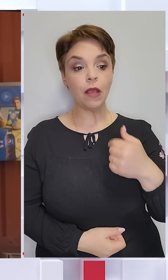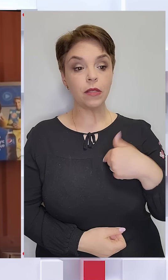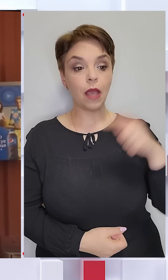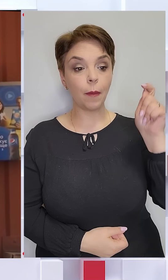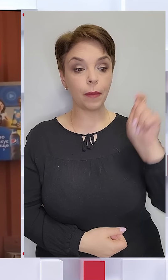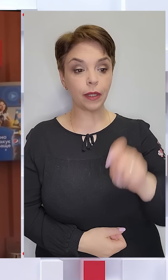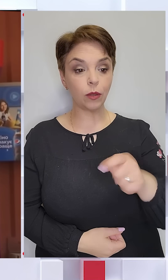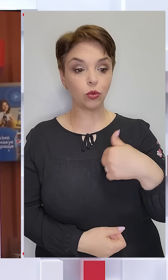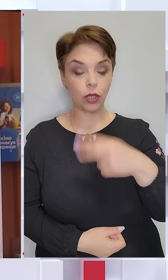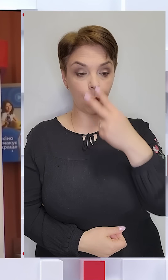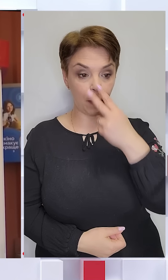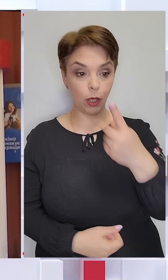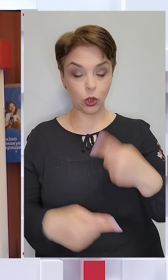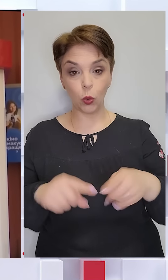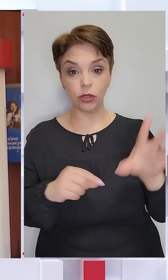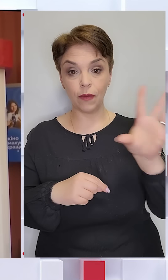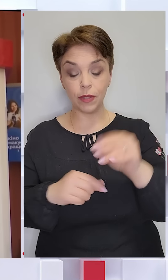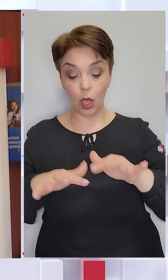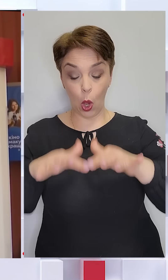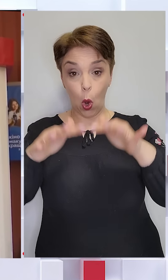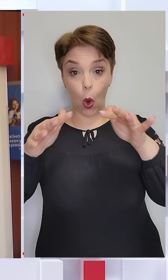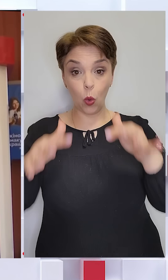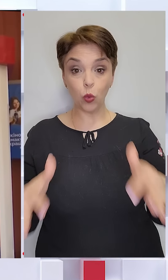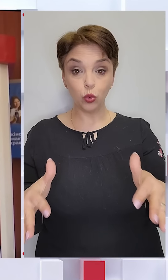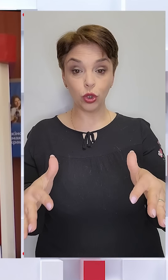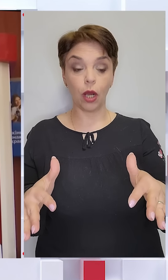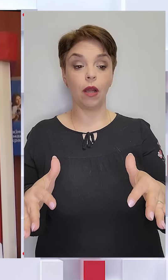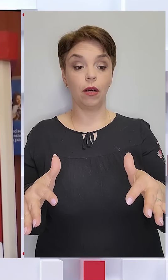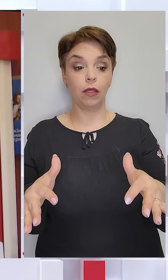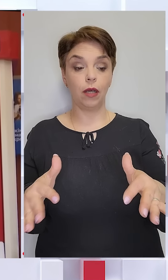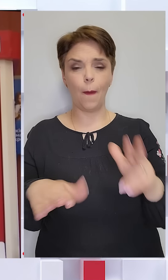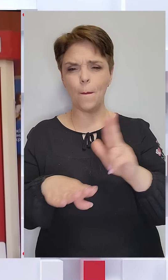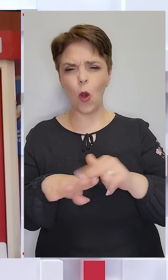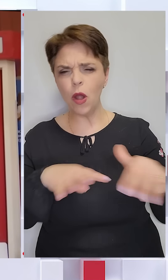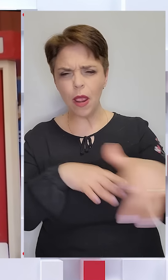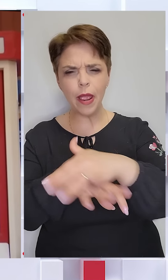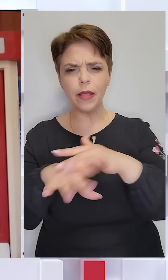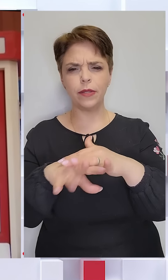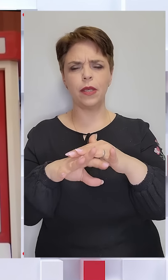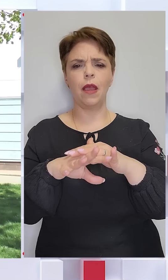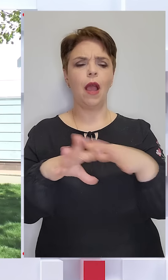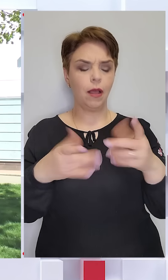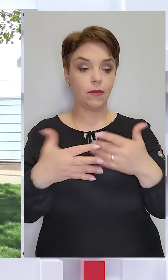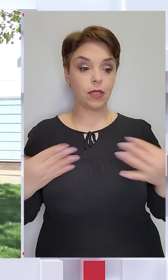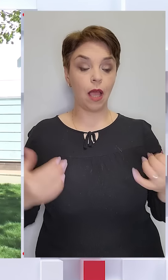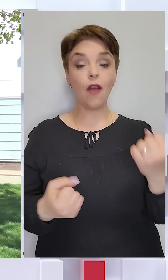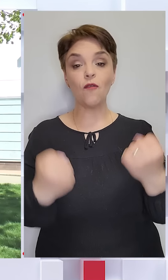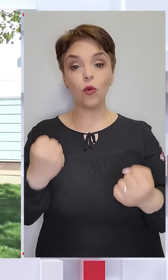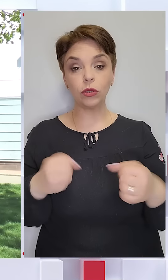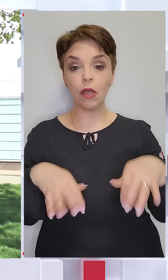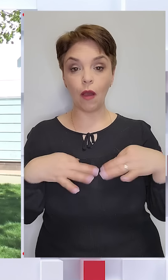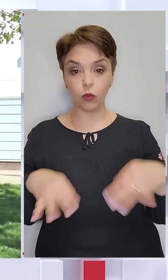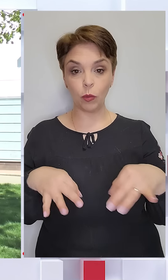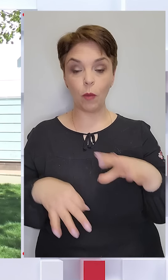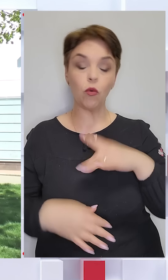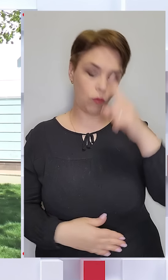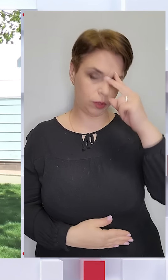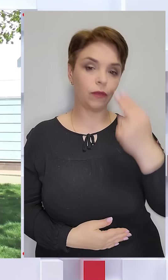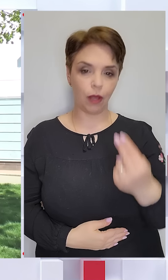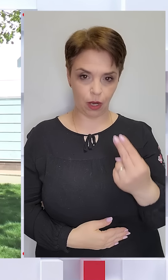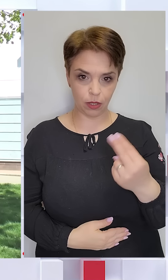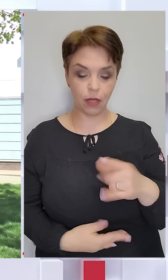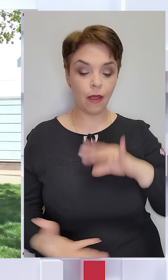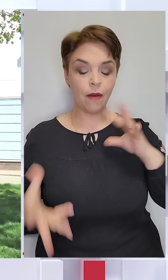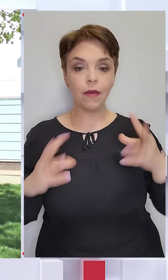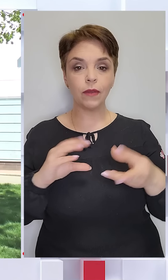приїхав, бачив, куча поліція і все. Водій автомобілі був в Тверезі, він